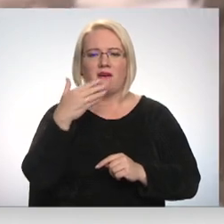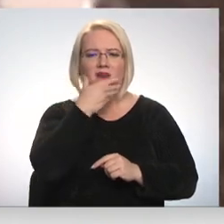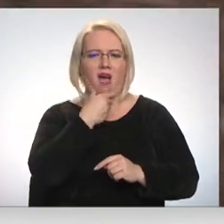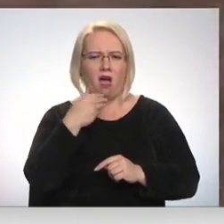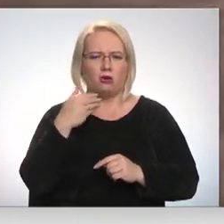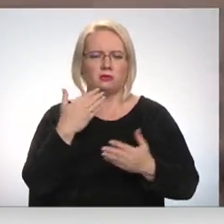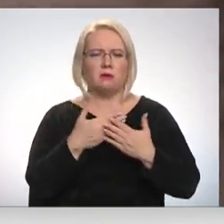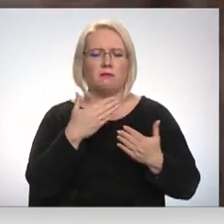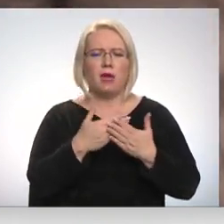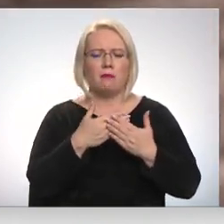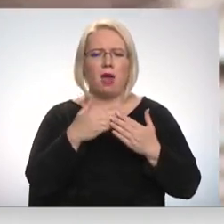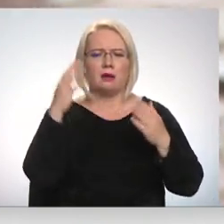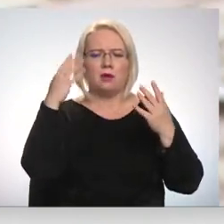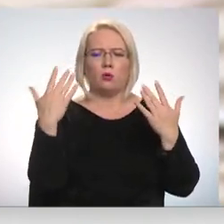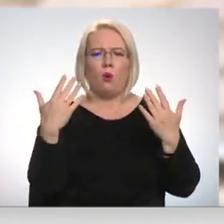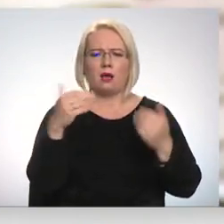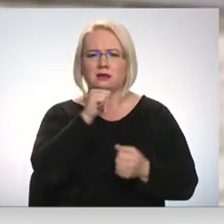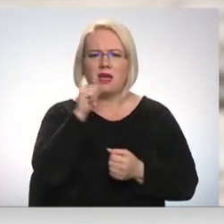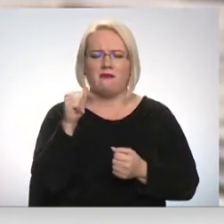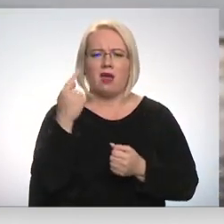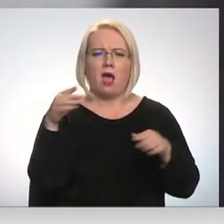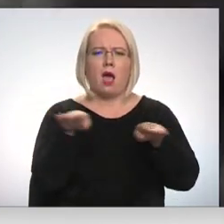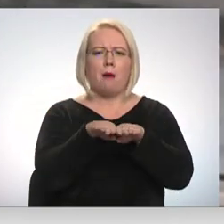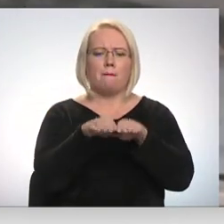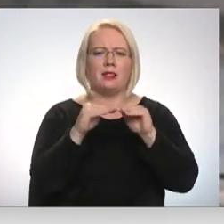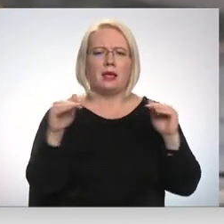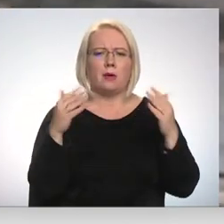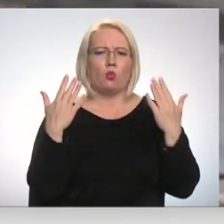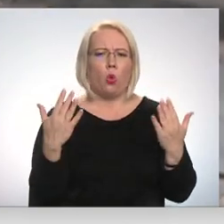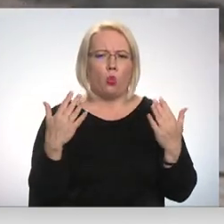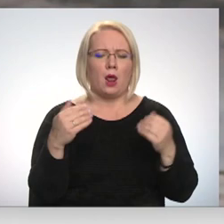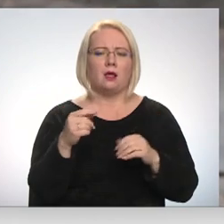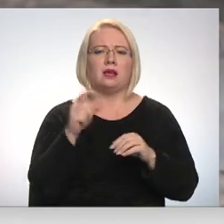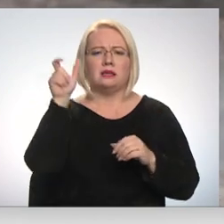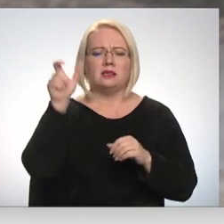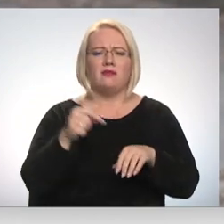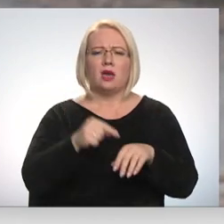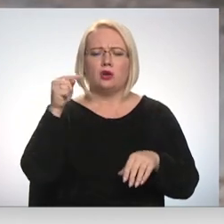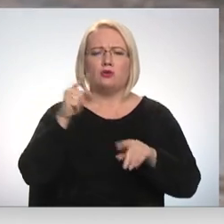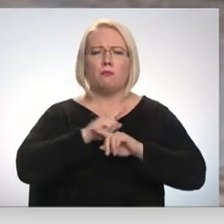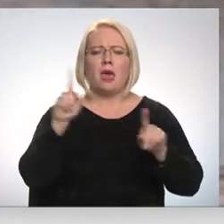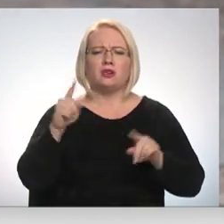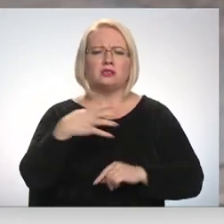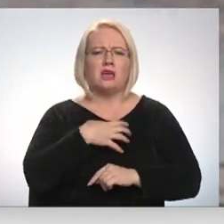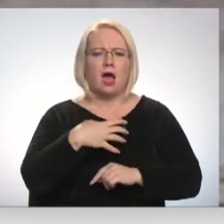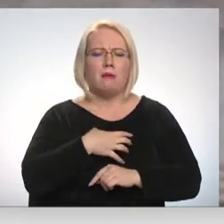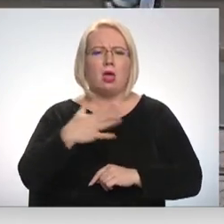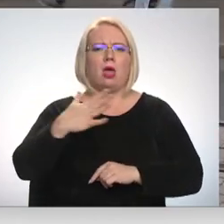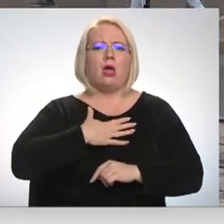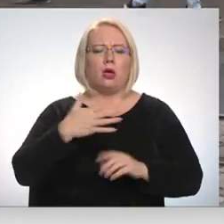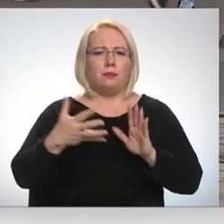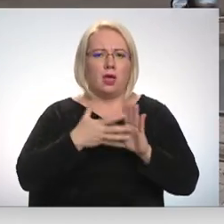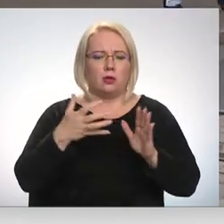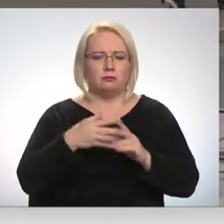Piemēram, smaids nav simetrisks, rokas nevar notrēt vienādā līmenī. Cilvēks var izjust pēkšņas sāpes, elpas trūkumu, galvas reiboni.